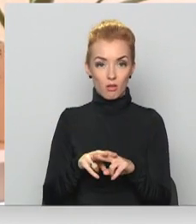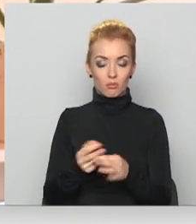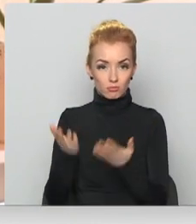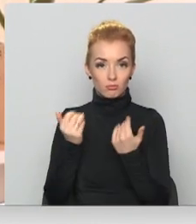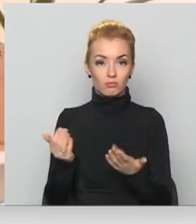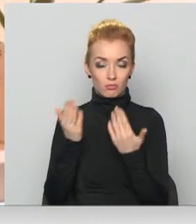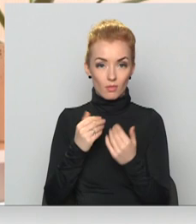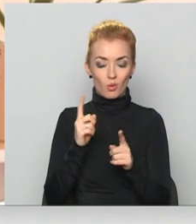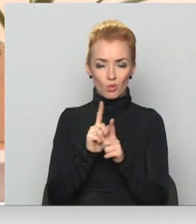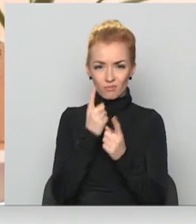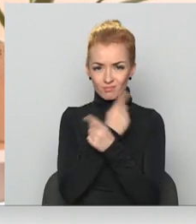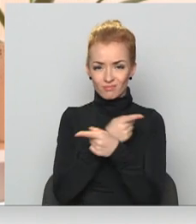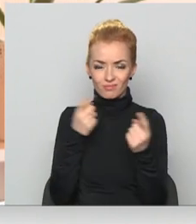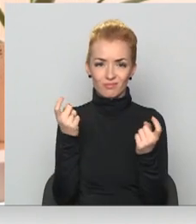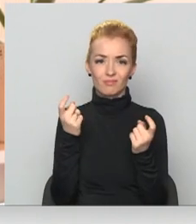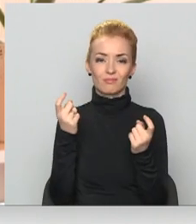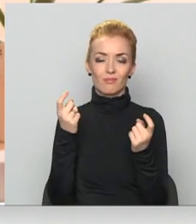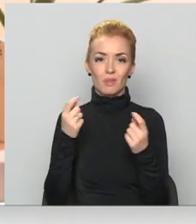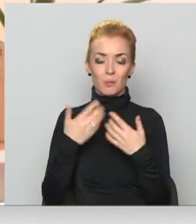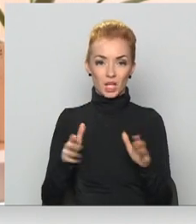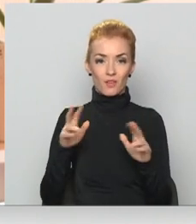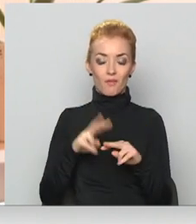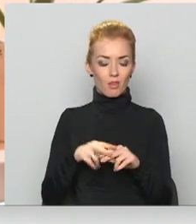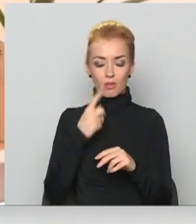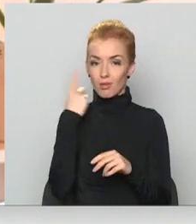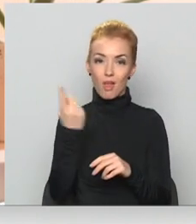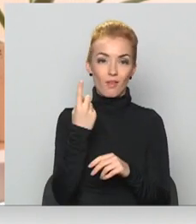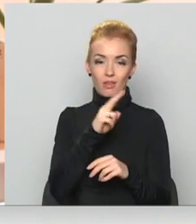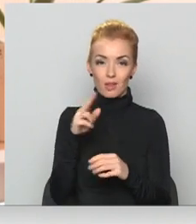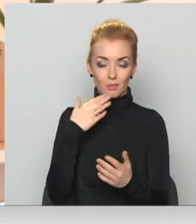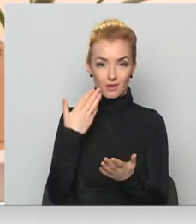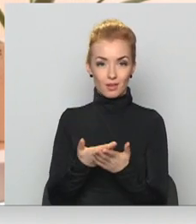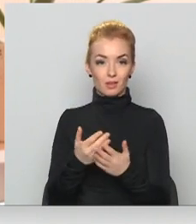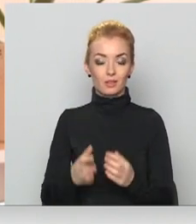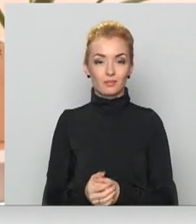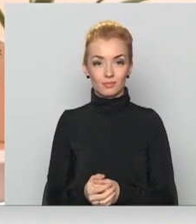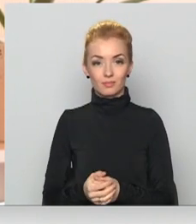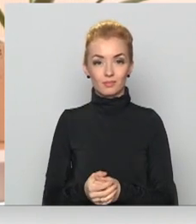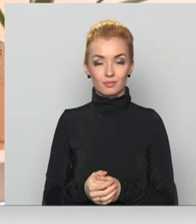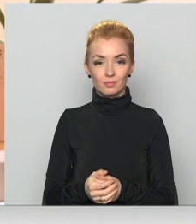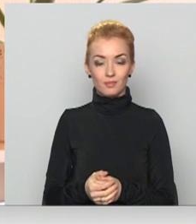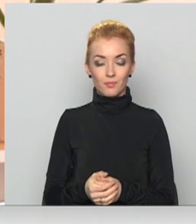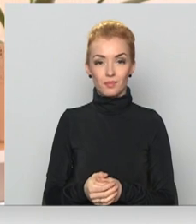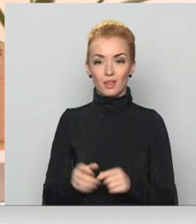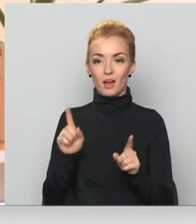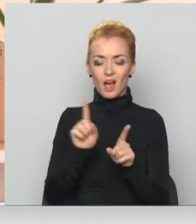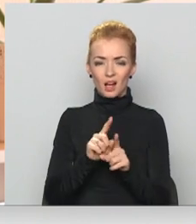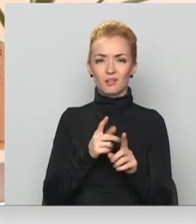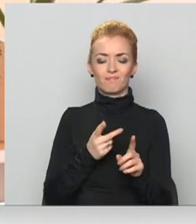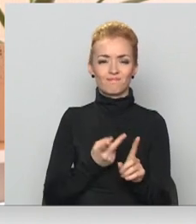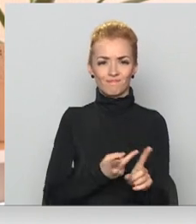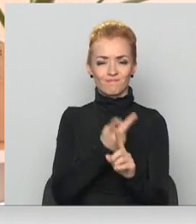arī izsludinot šo brīvo vakance nebija neviena pieteikuma. Ir uzrunāti pat